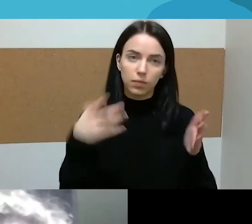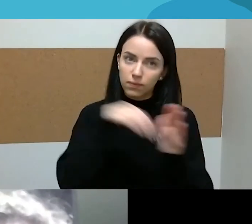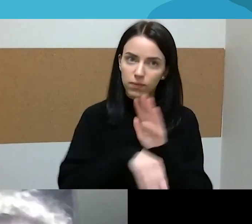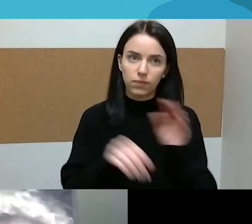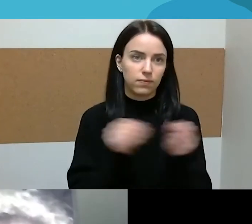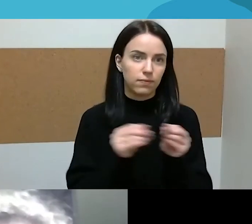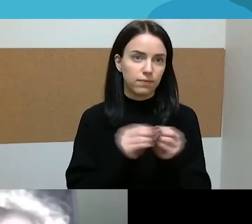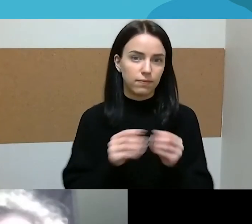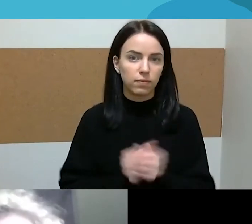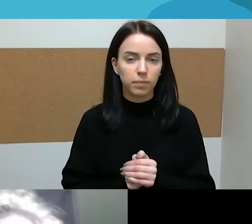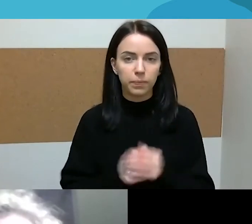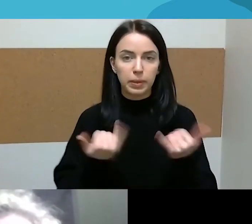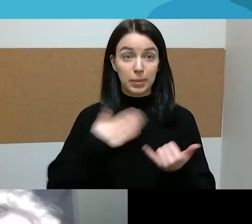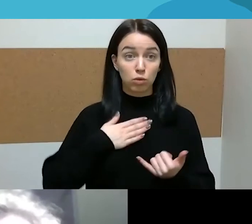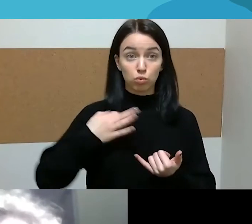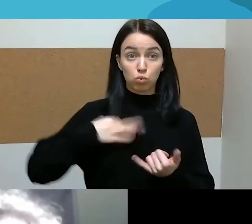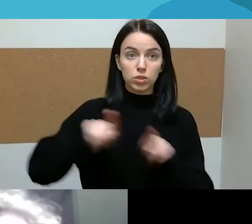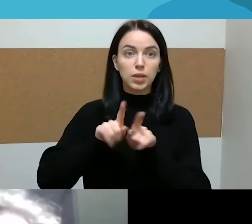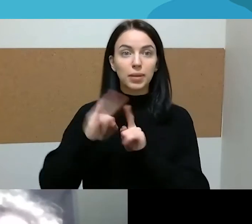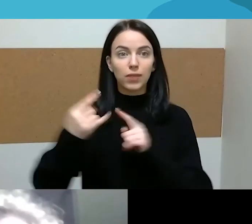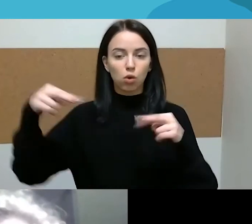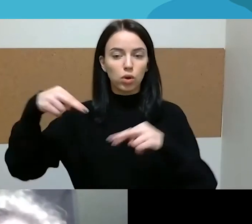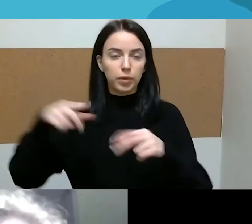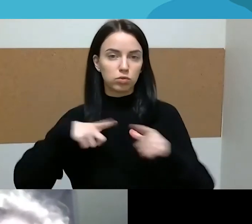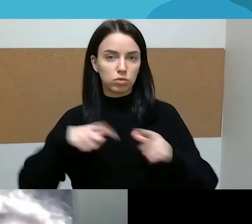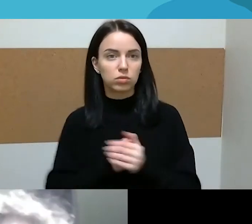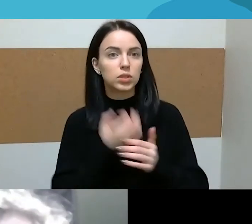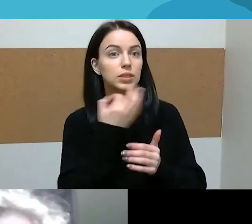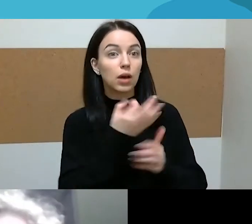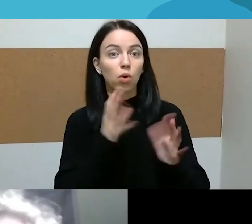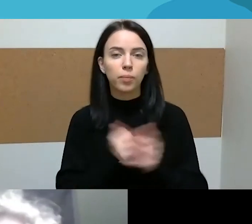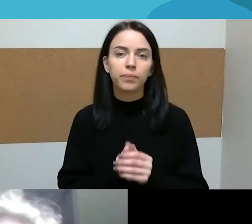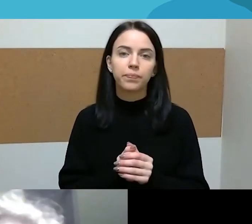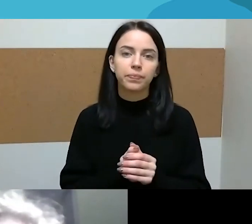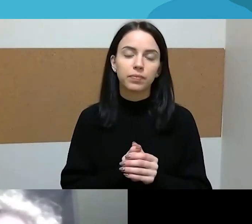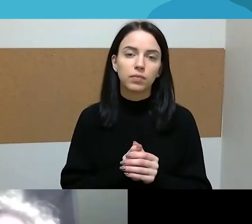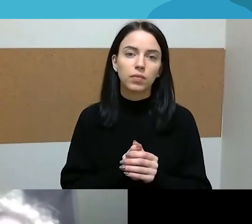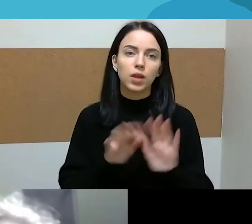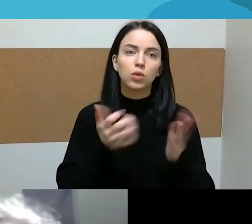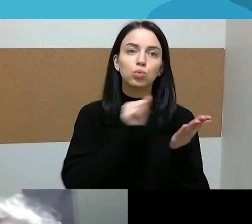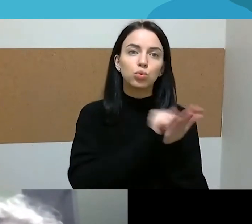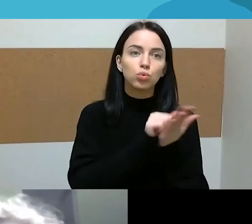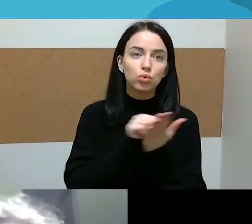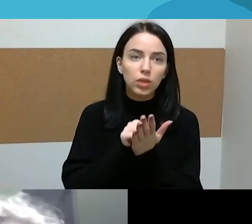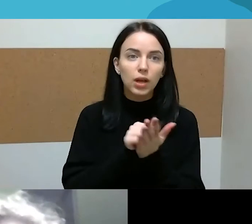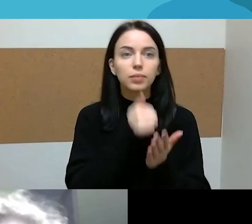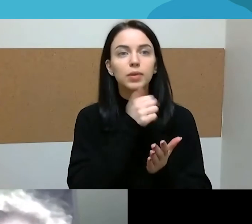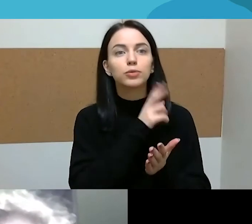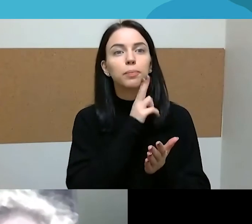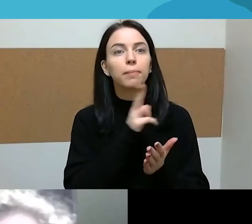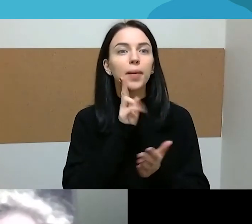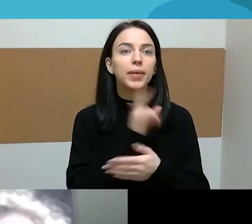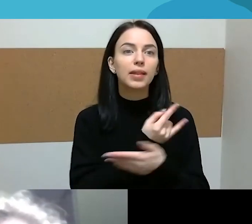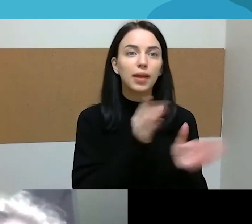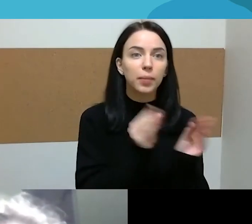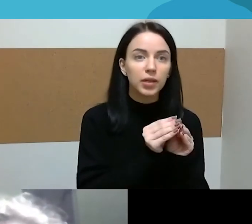atostogas. Ir jisai sako, nu, va, yra tas toks niuansėlis, kai tik žurnalai kokie nors, tai, vat, mamytė ir mažylis. Nu,